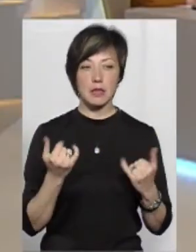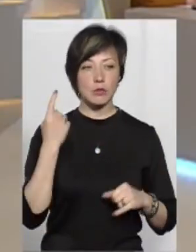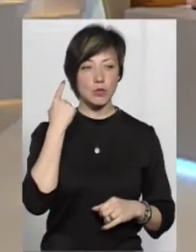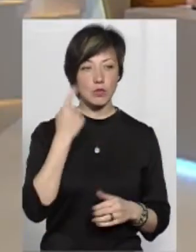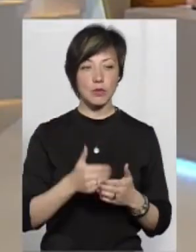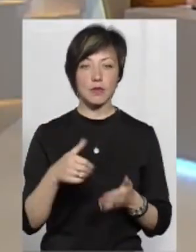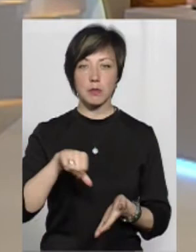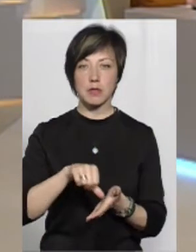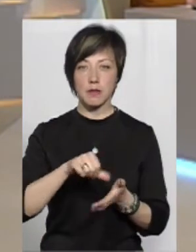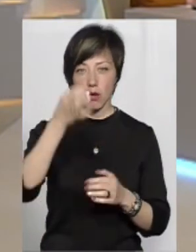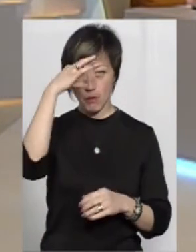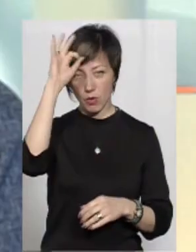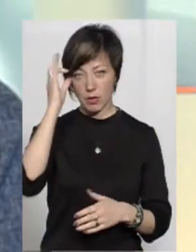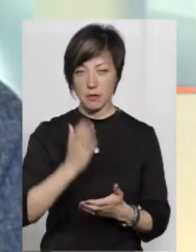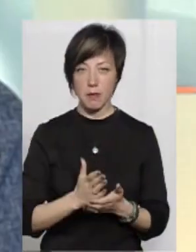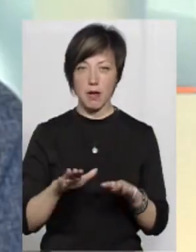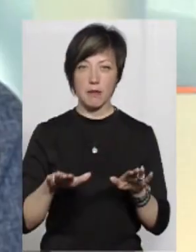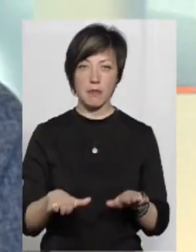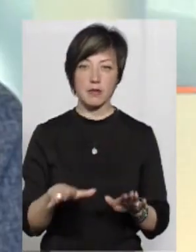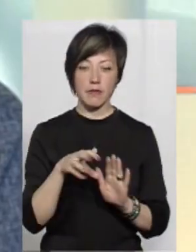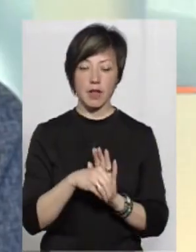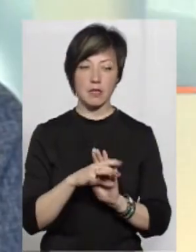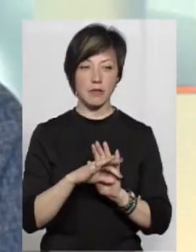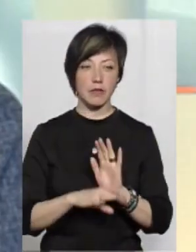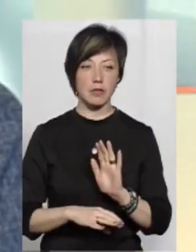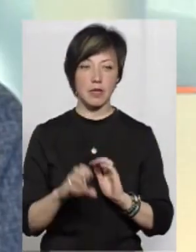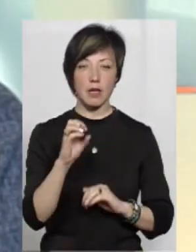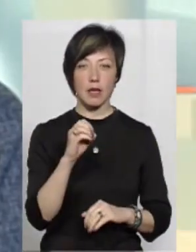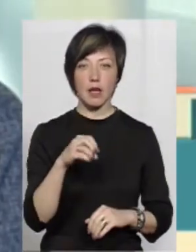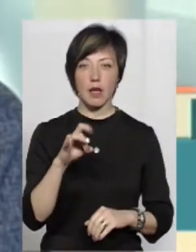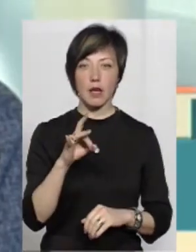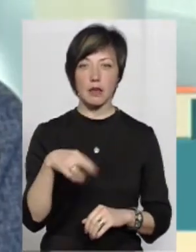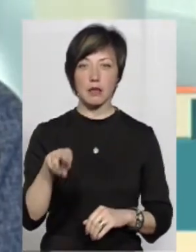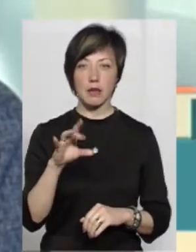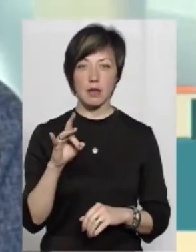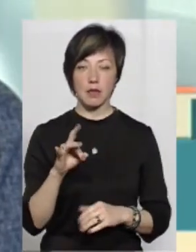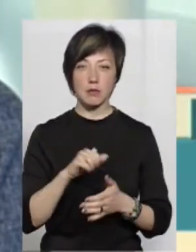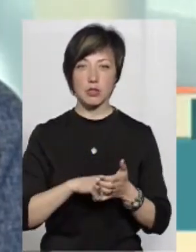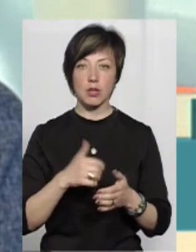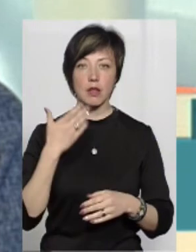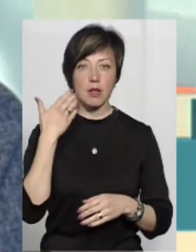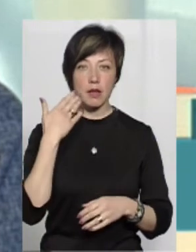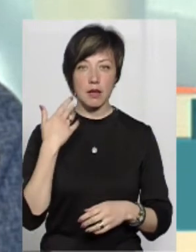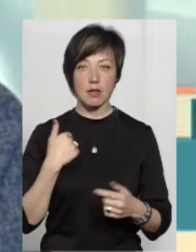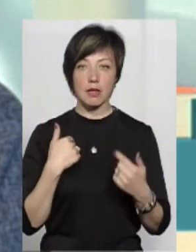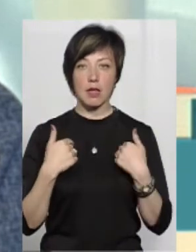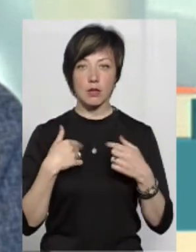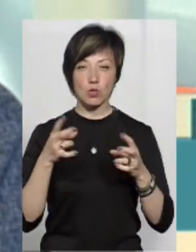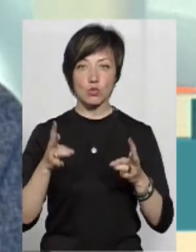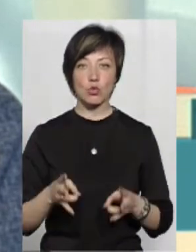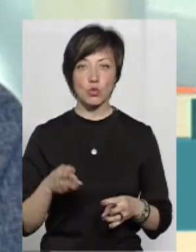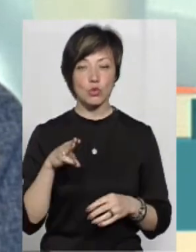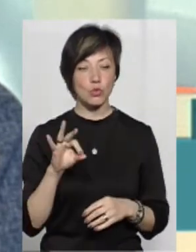від представника поліції, має місце внесення відомостей в ЄРДР щодо спричинення легких тілесних ушкоджень.